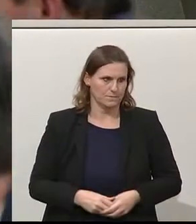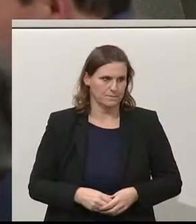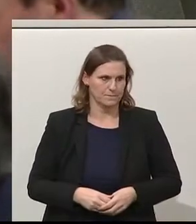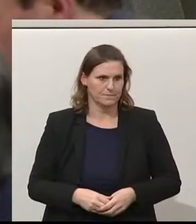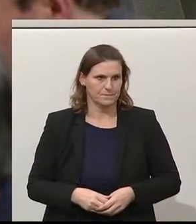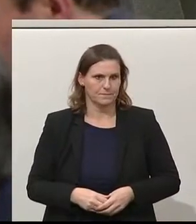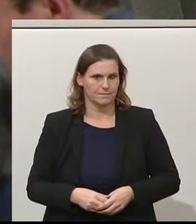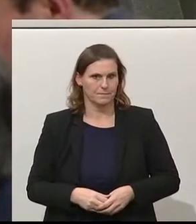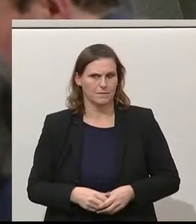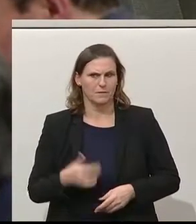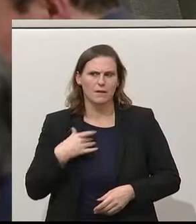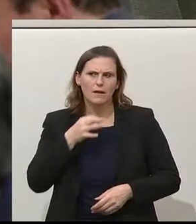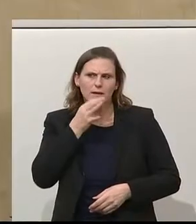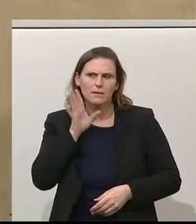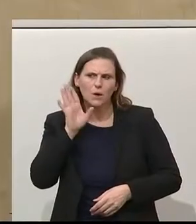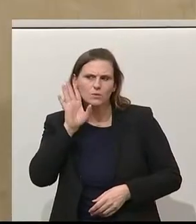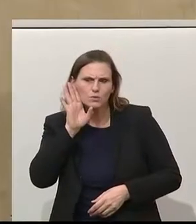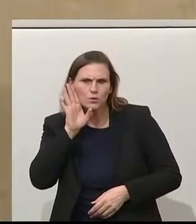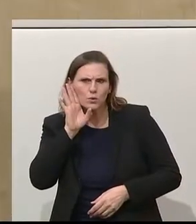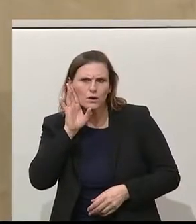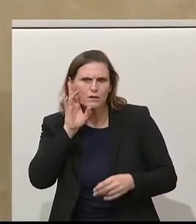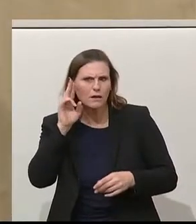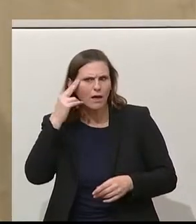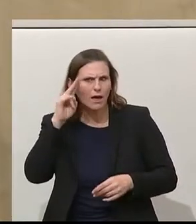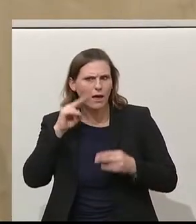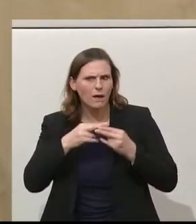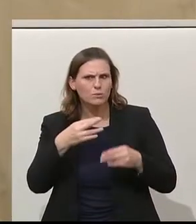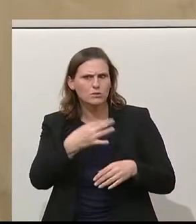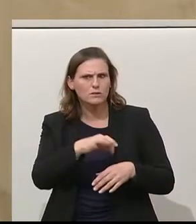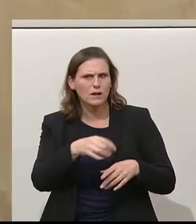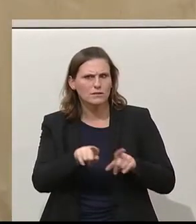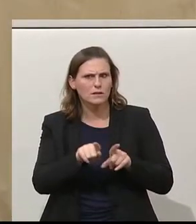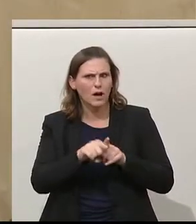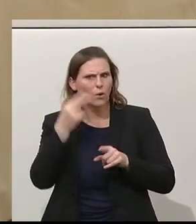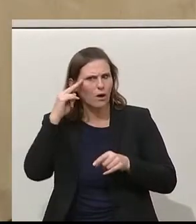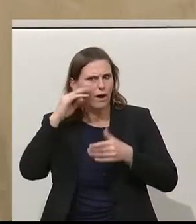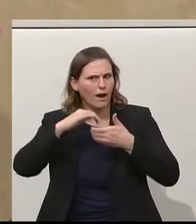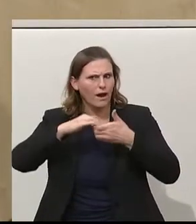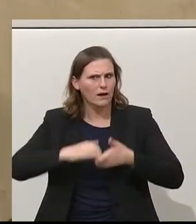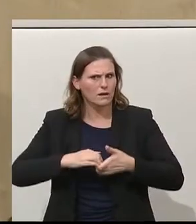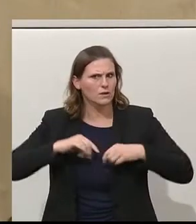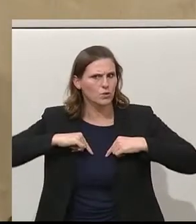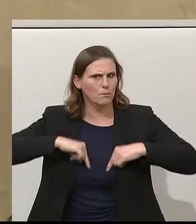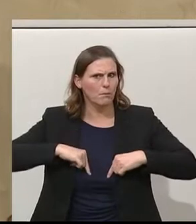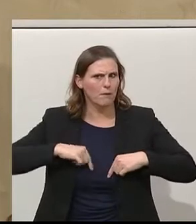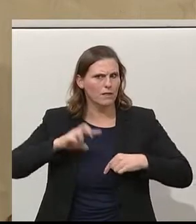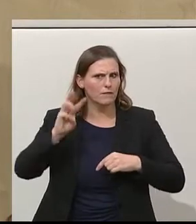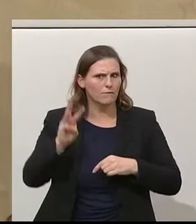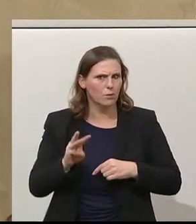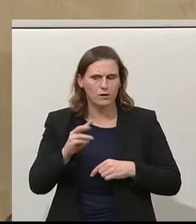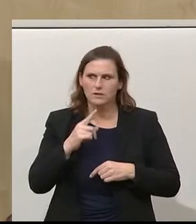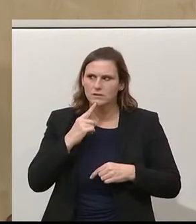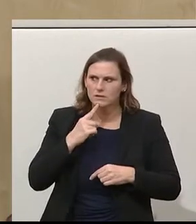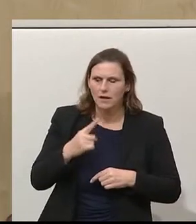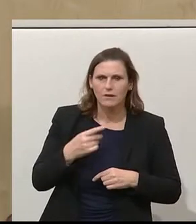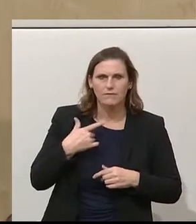Und ich habe sehr genau zugehört dem Herrn Bundeskanzler, auch dem Klubobmann Wöginger, weil Sie ja so großartig gesprochen haben, Sie haben den restriktiven